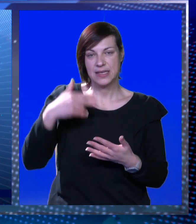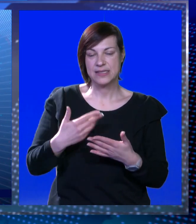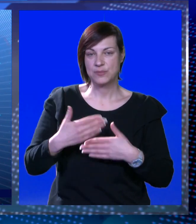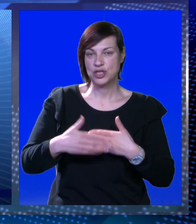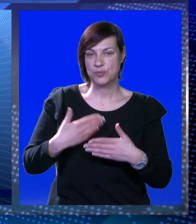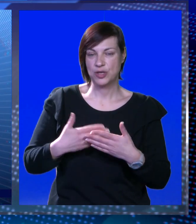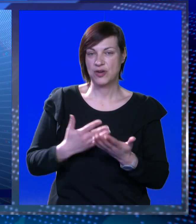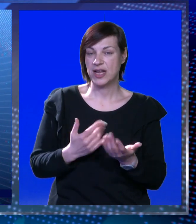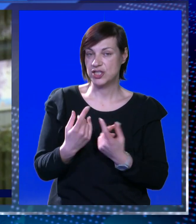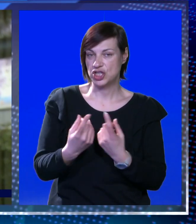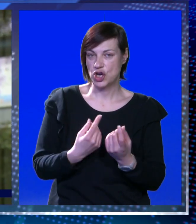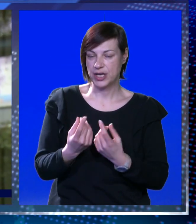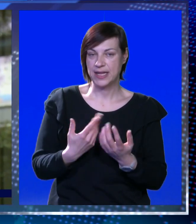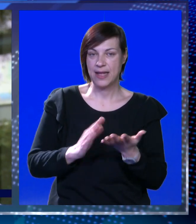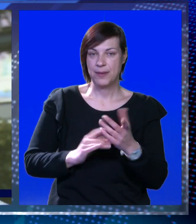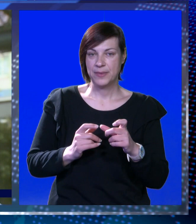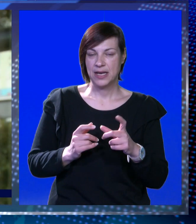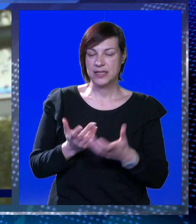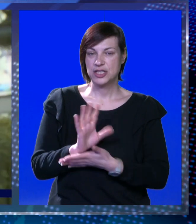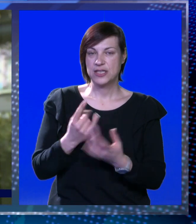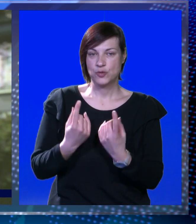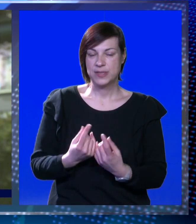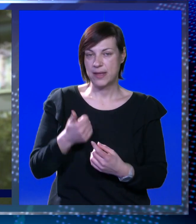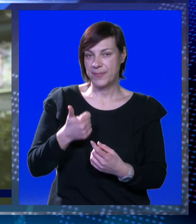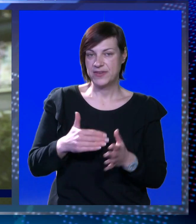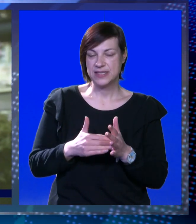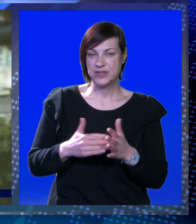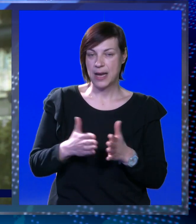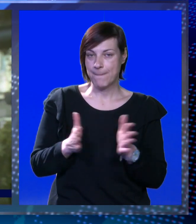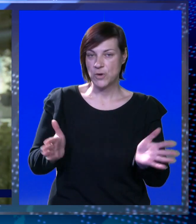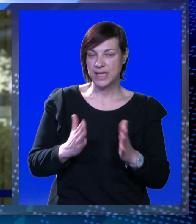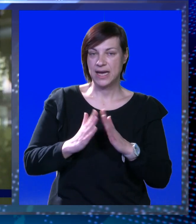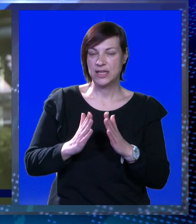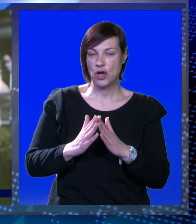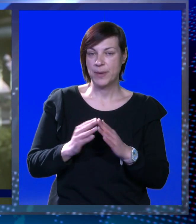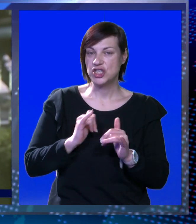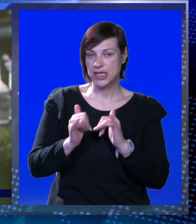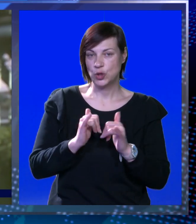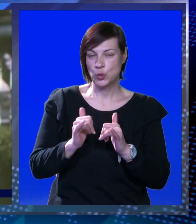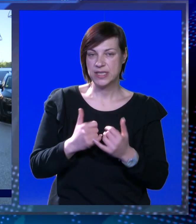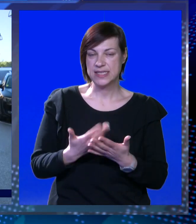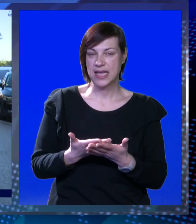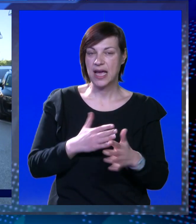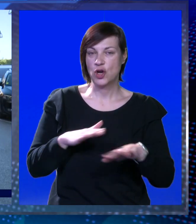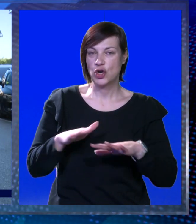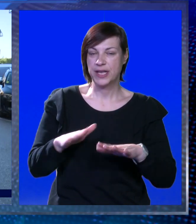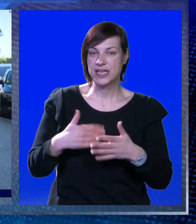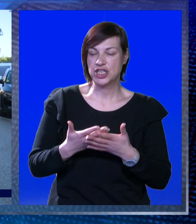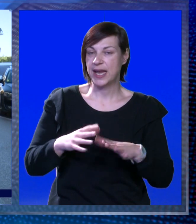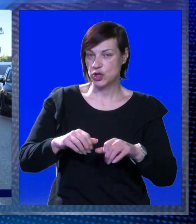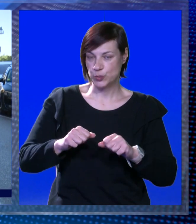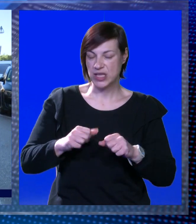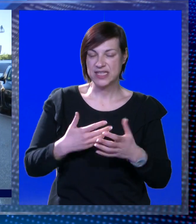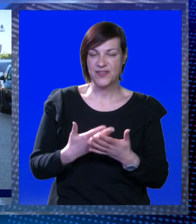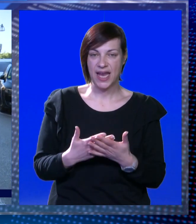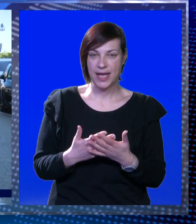možemo neograničeno kretati. Miletić zastupa stav kako prvenstveno treba podijeliti domaće ljude od turista, kako građane, tako